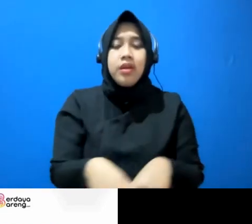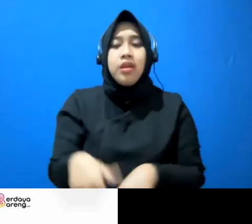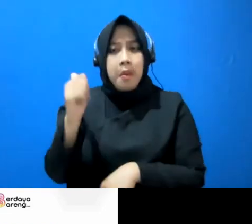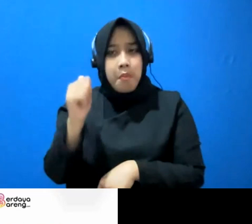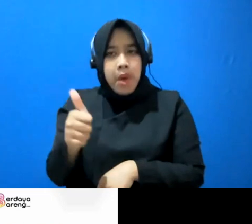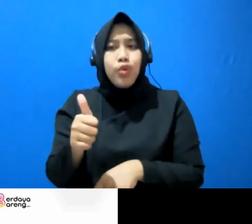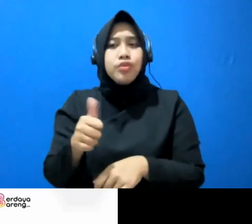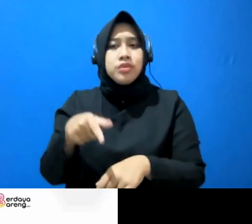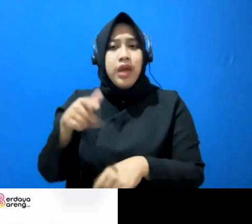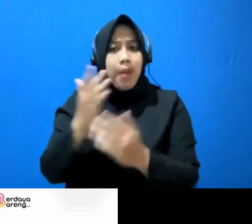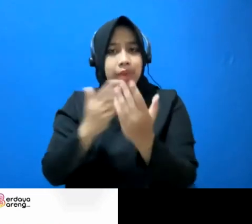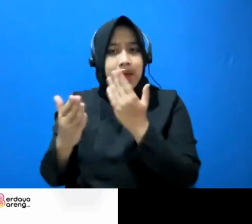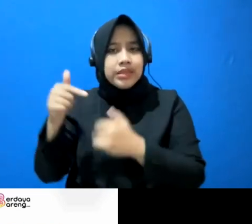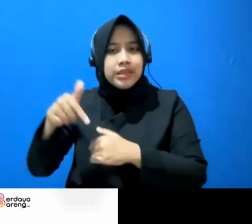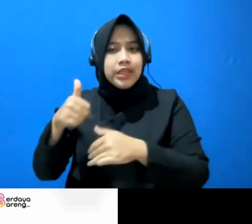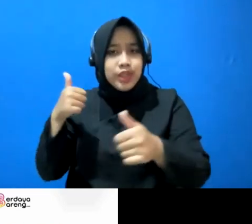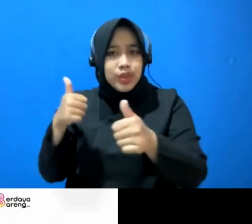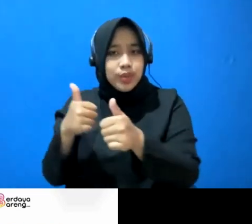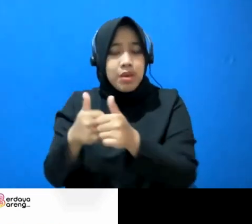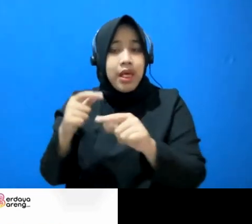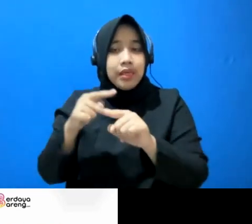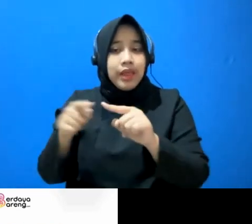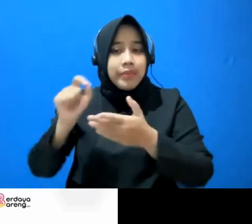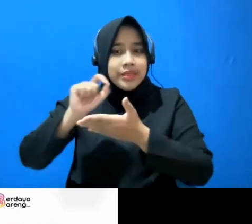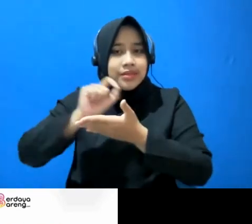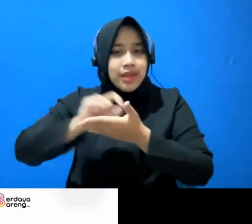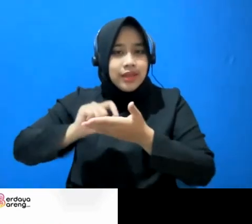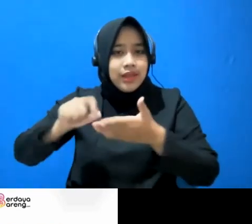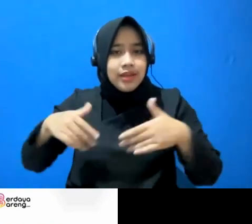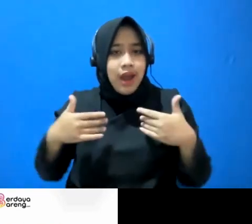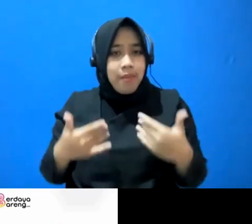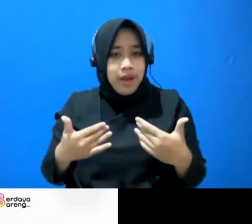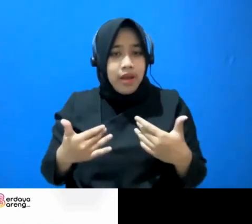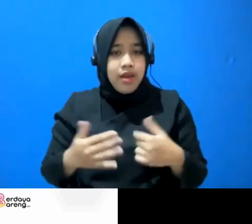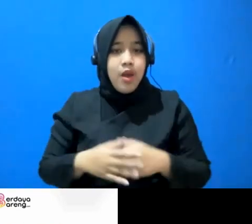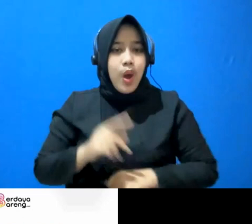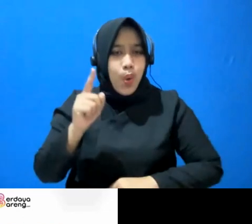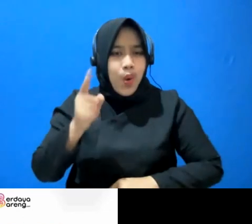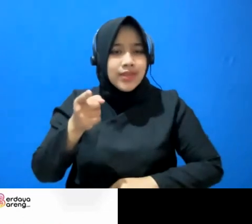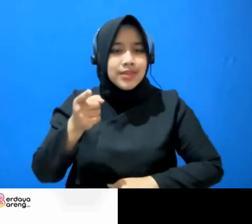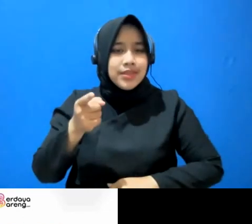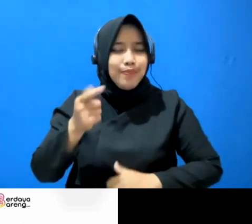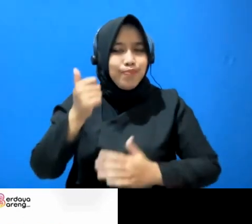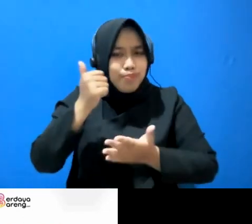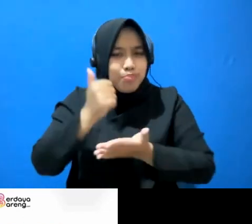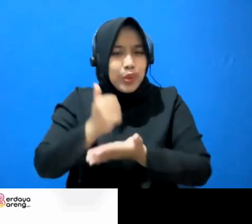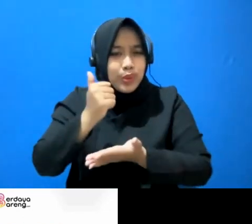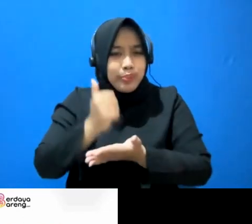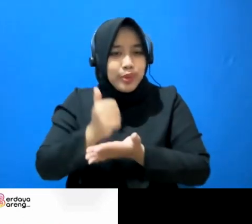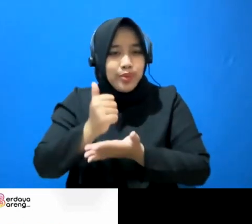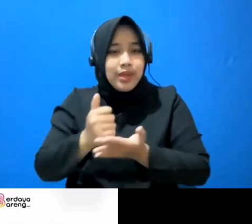ya namun catatannya ya mesti betul-betul